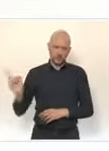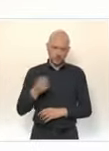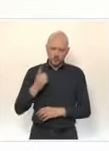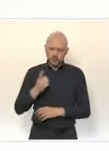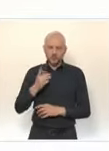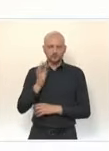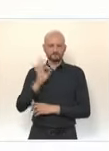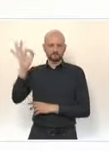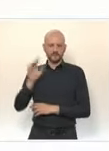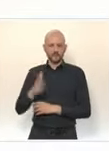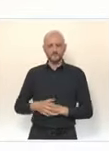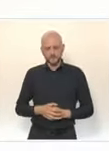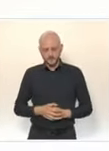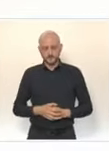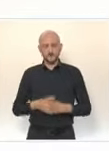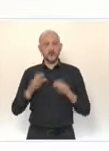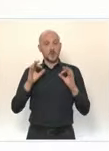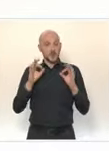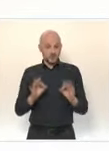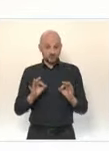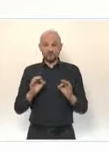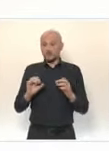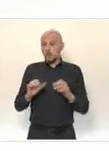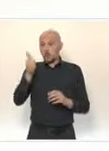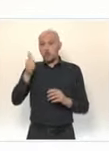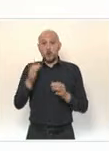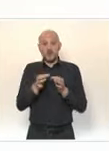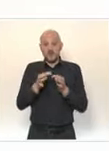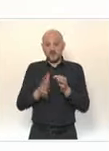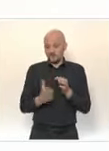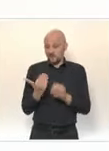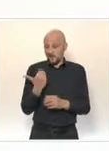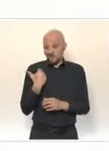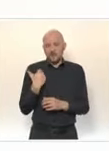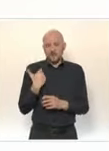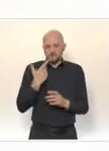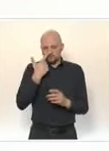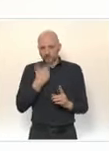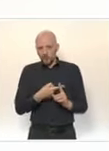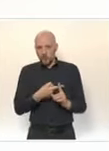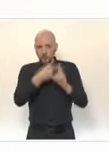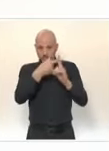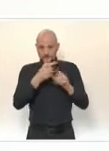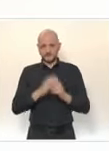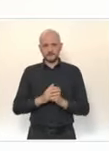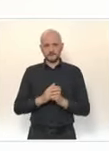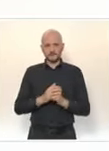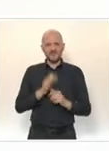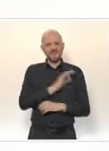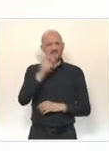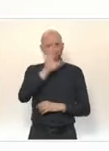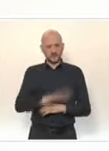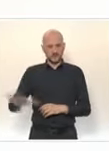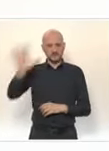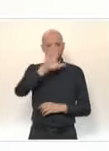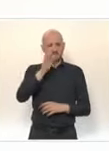indiqués, là aussi, des signes positifs. À l'échelle nationale, le nombre de patients admis en réanimation a